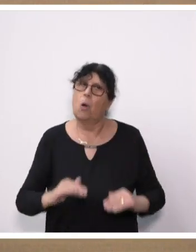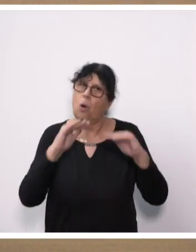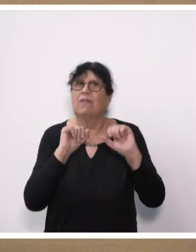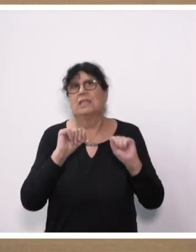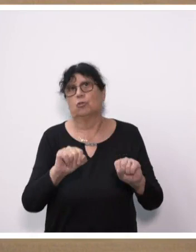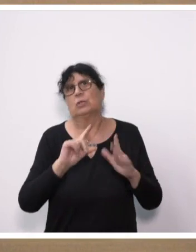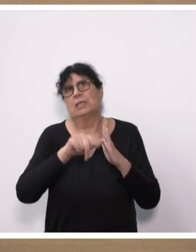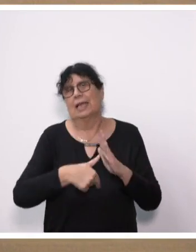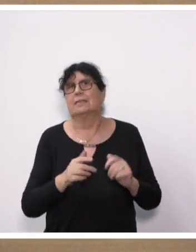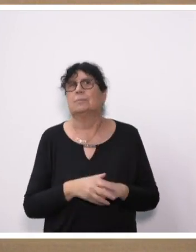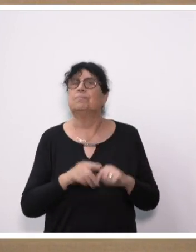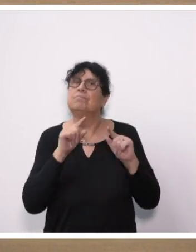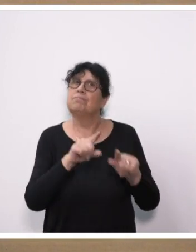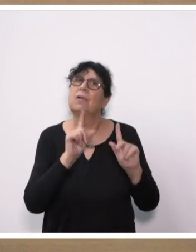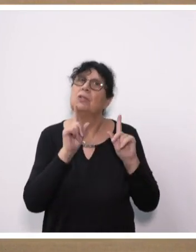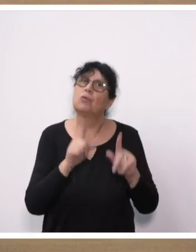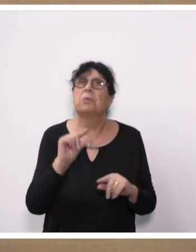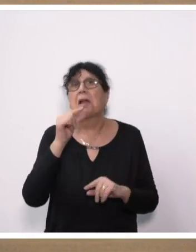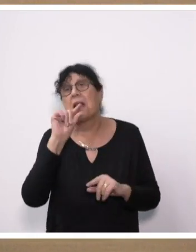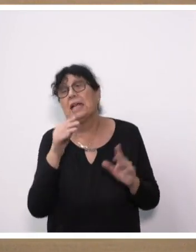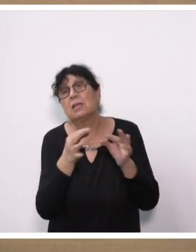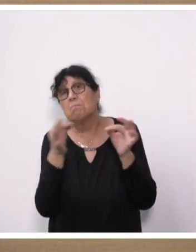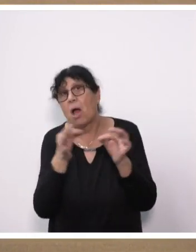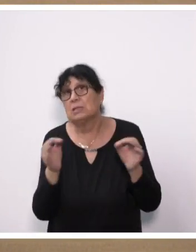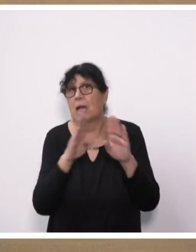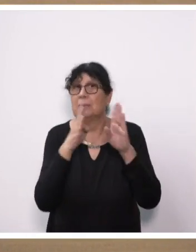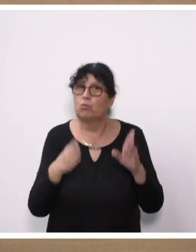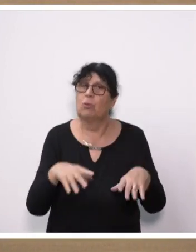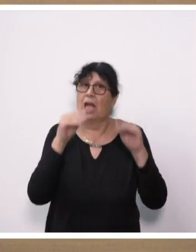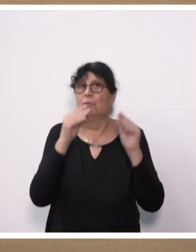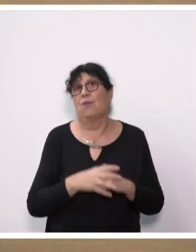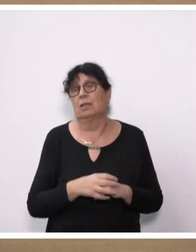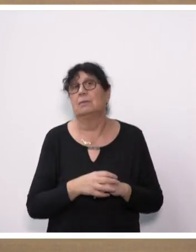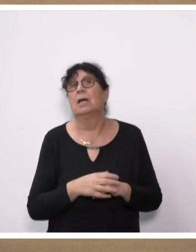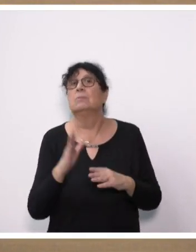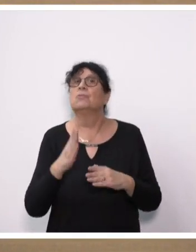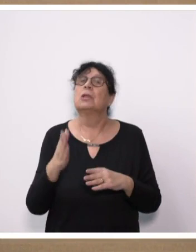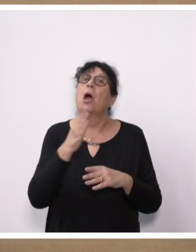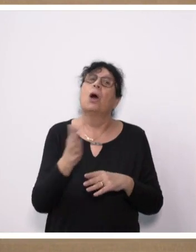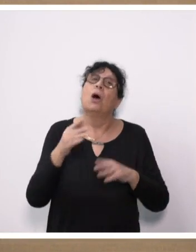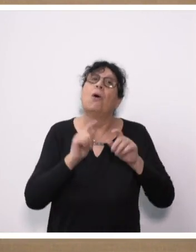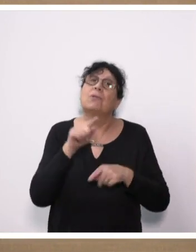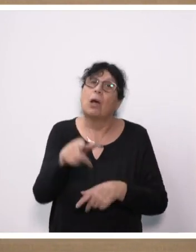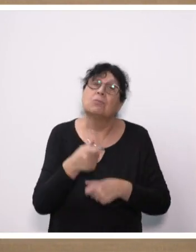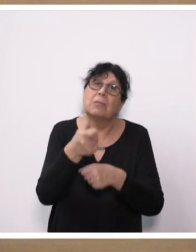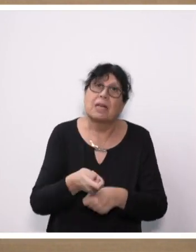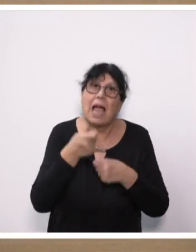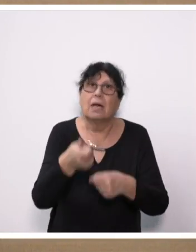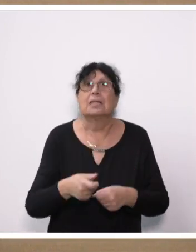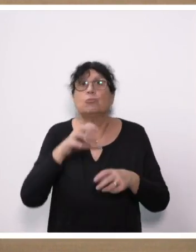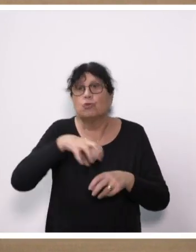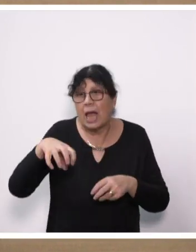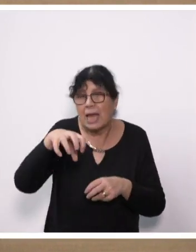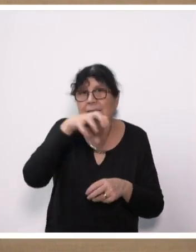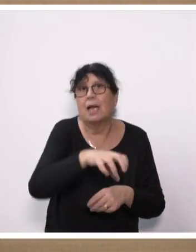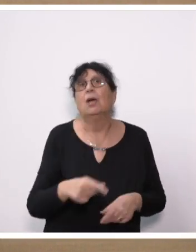leisten. Dies fängt bereits mit kleinen Maßnahmen zu Hause an. Anstatt seinen Vorgarten komplett zu versiegeln, um eine Stellfläche